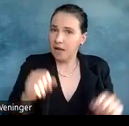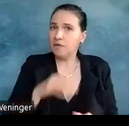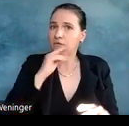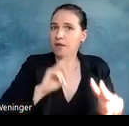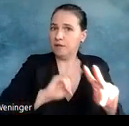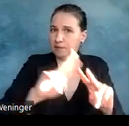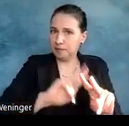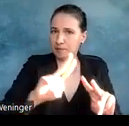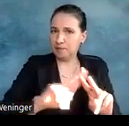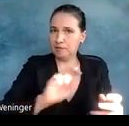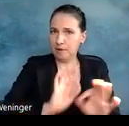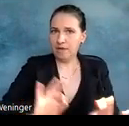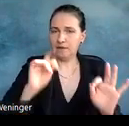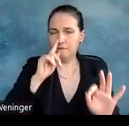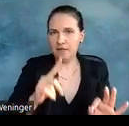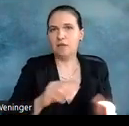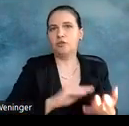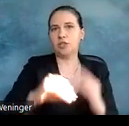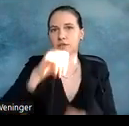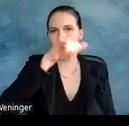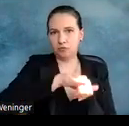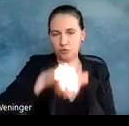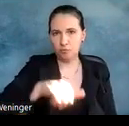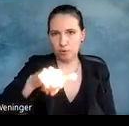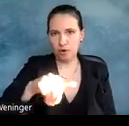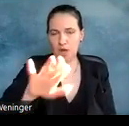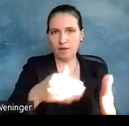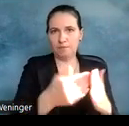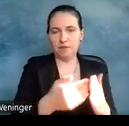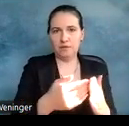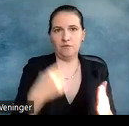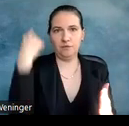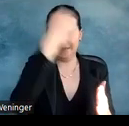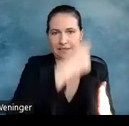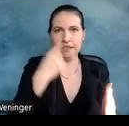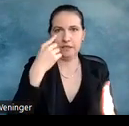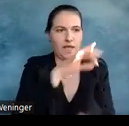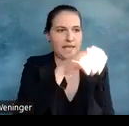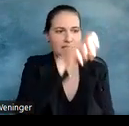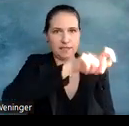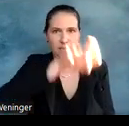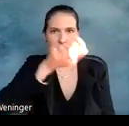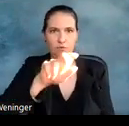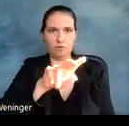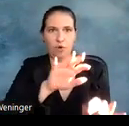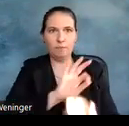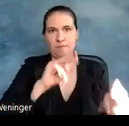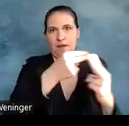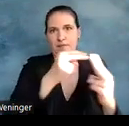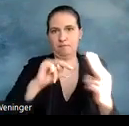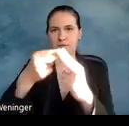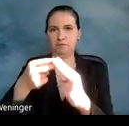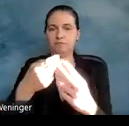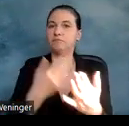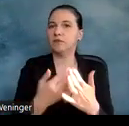Schriftachten anbieten, die für das Gesichtsfeld und für den Einzelnen optimiert sind. Damit ist die Antwort eigentlich